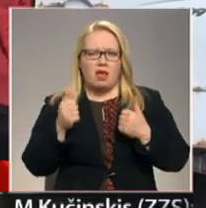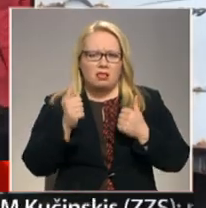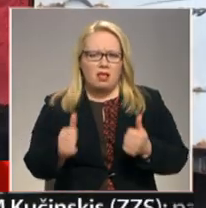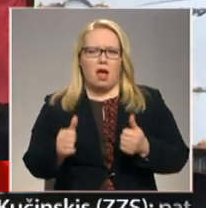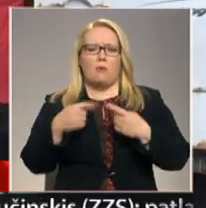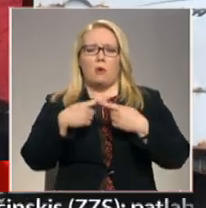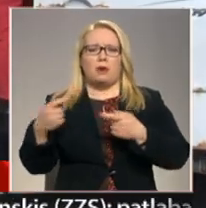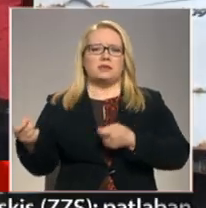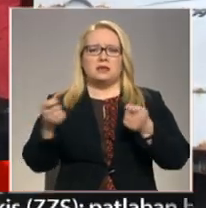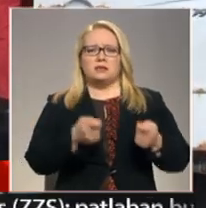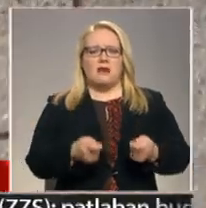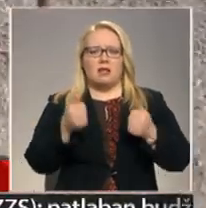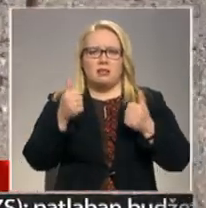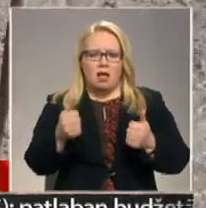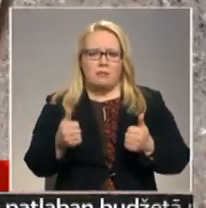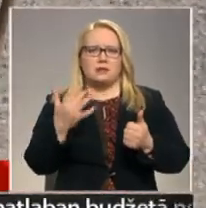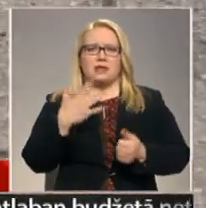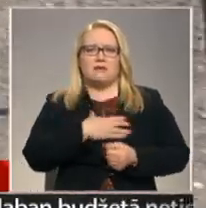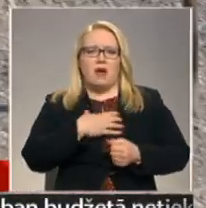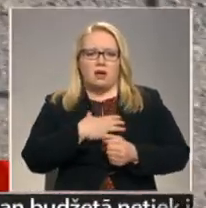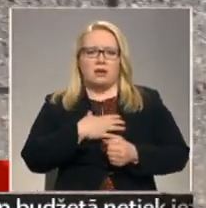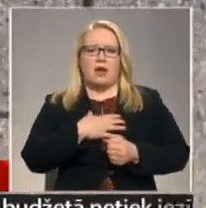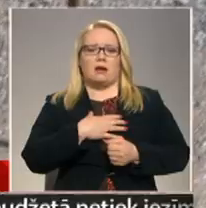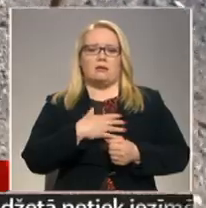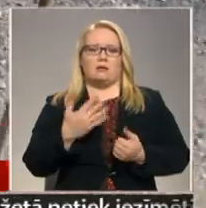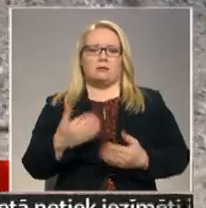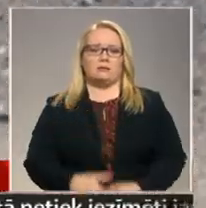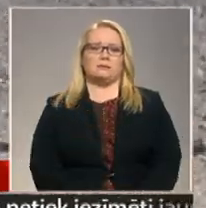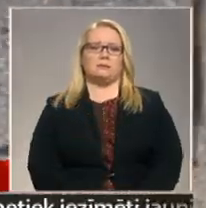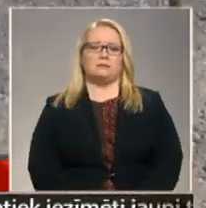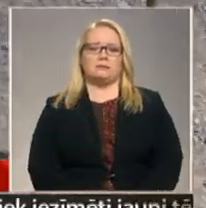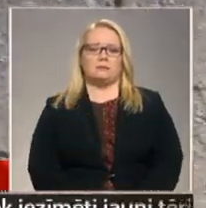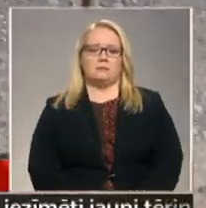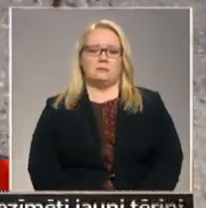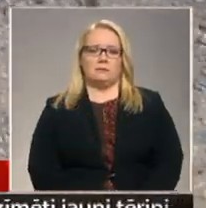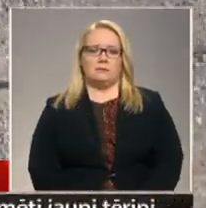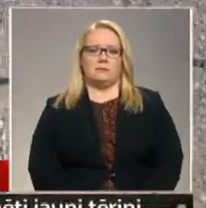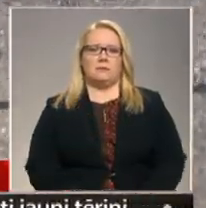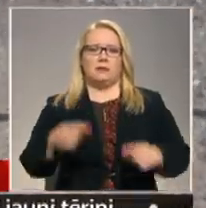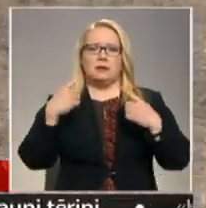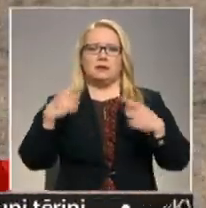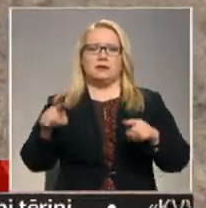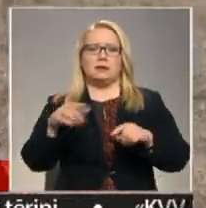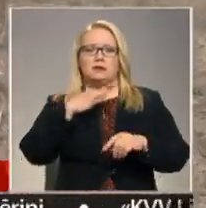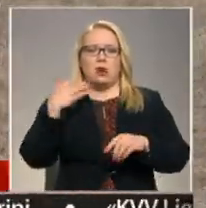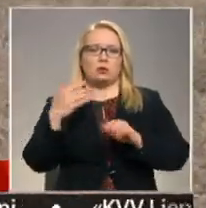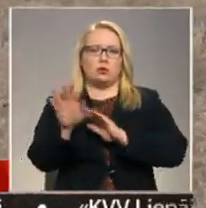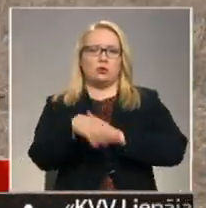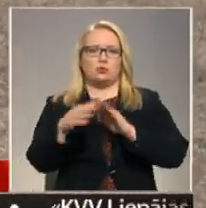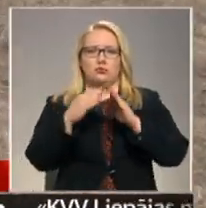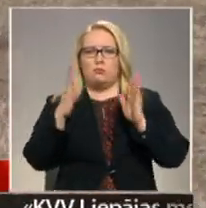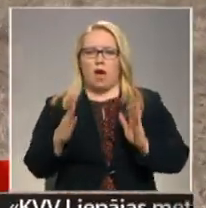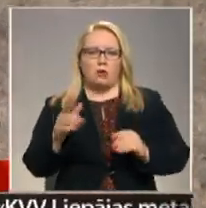Prečas vārts, cik vajag, cik vārpīlēši. 3, 2, 3 mojenis. Tad tas tukšas mojenis. Nav